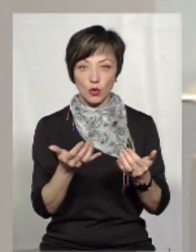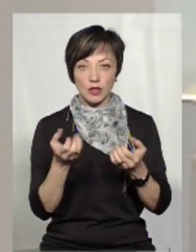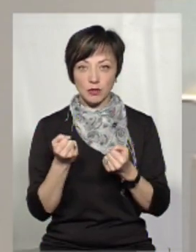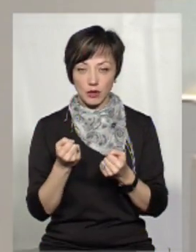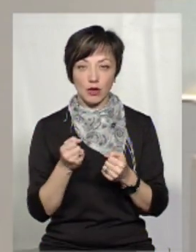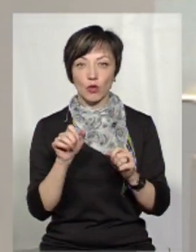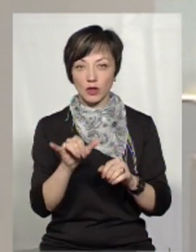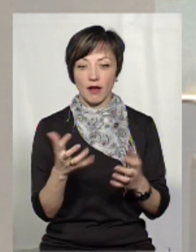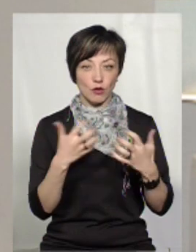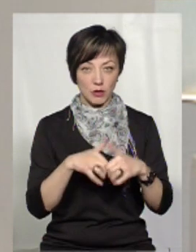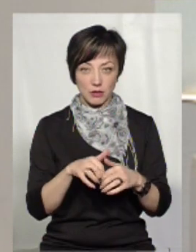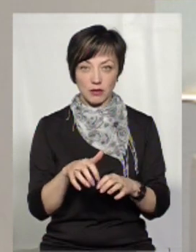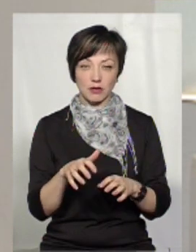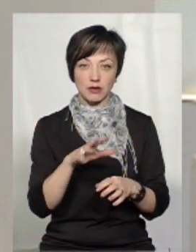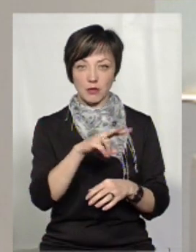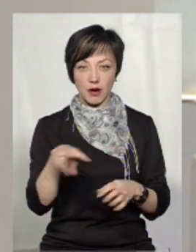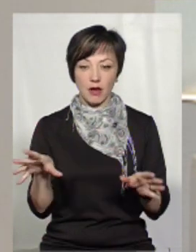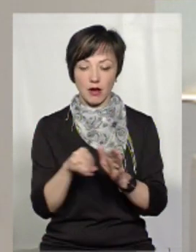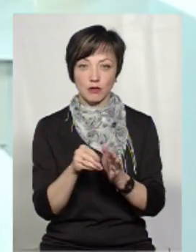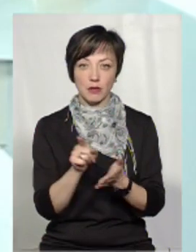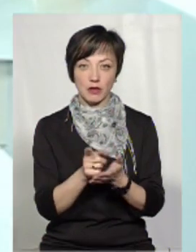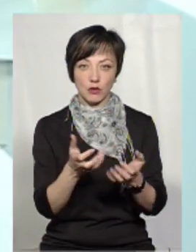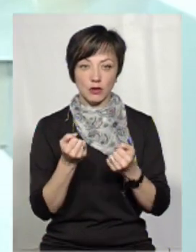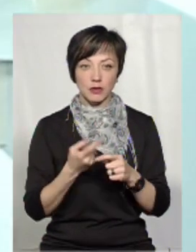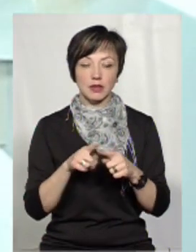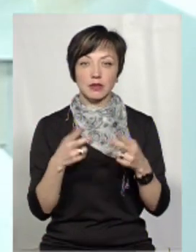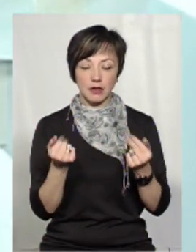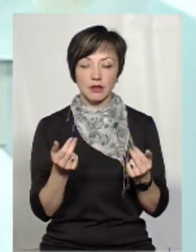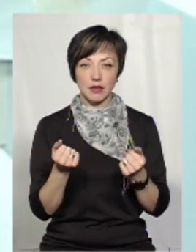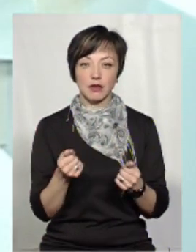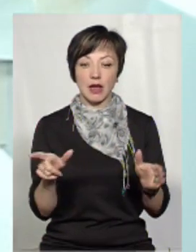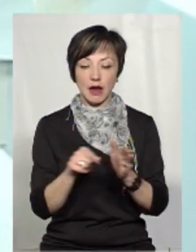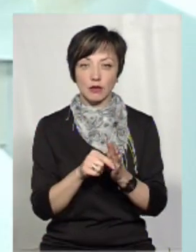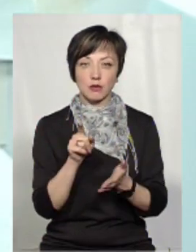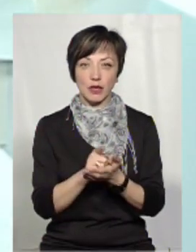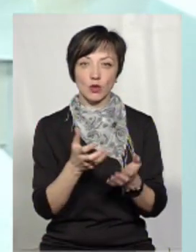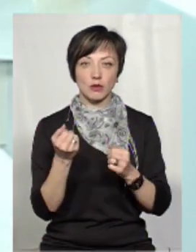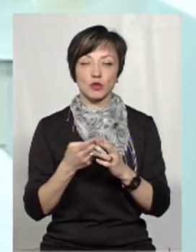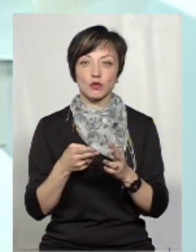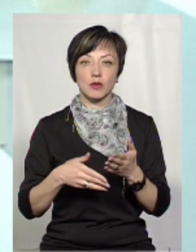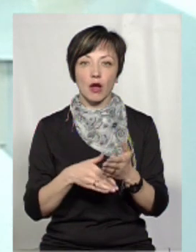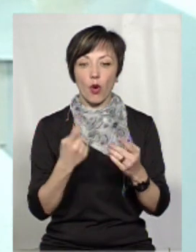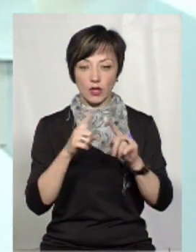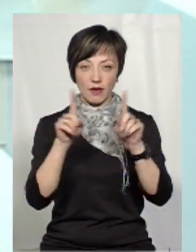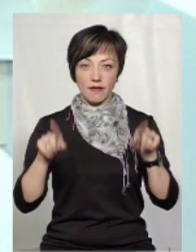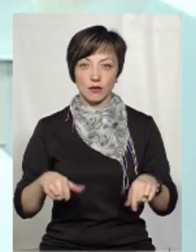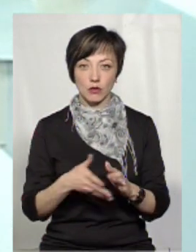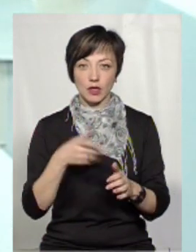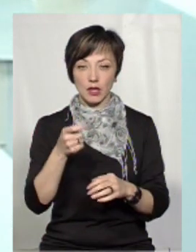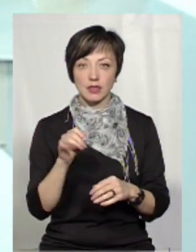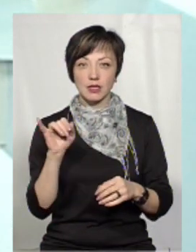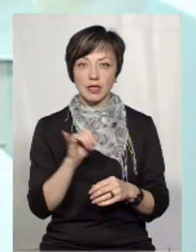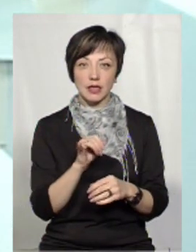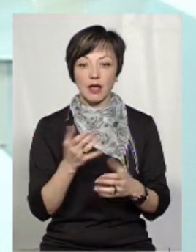отримують. У них все автоматично, паралельно з пенсіями вони отримують. Так, так, паралельно з пенсіями отримується, це одна відомість подається,